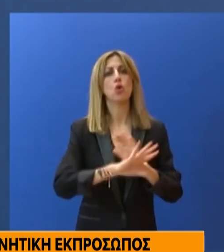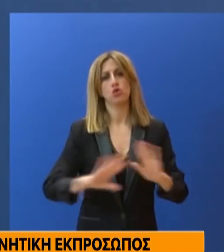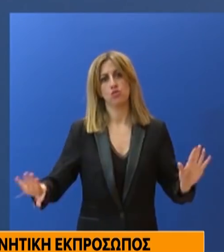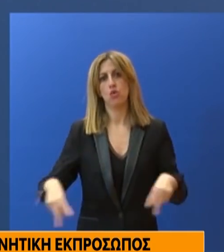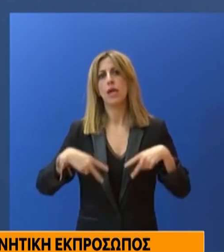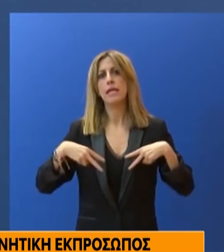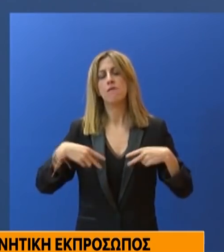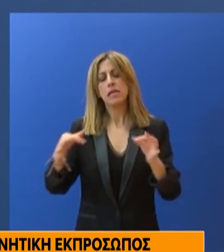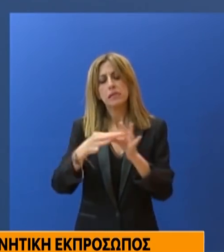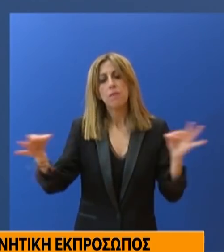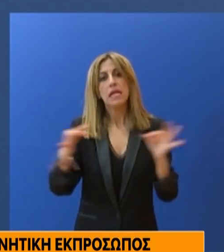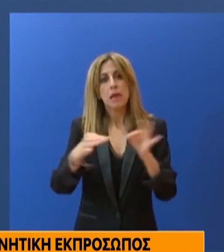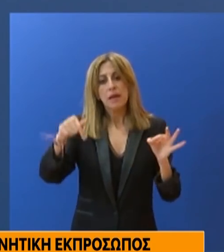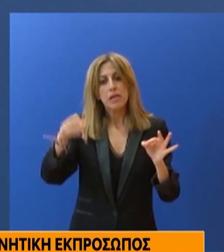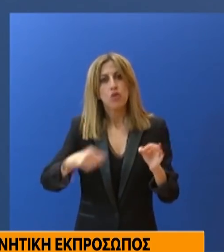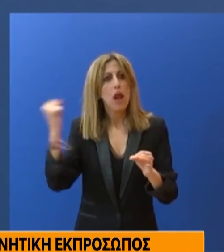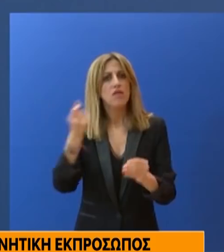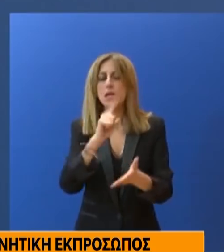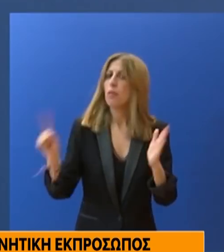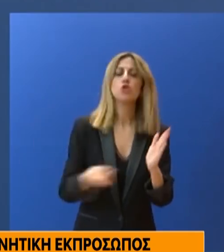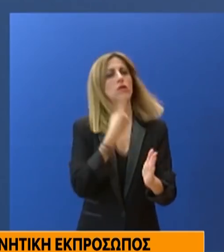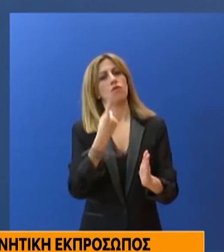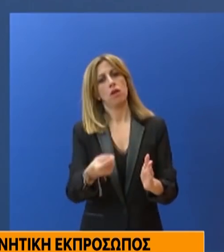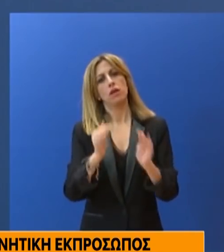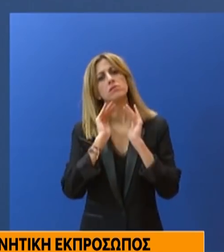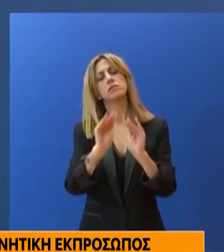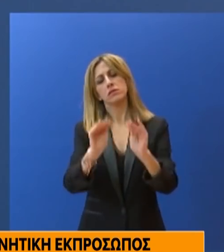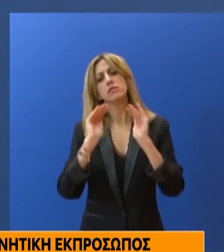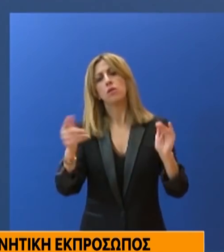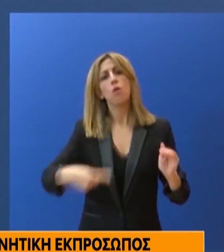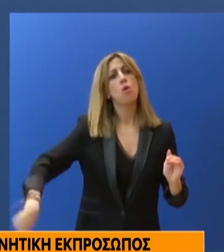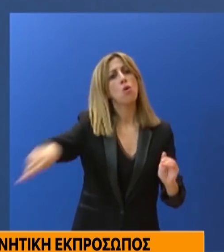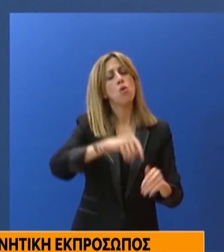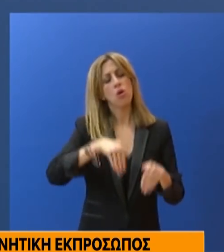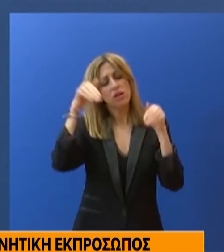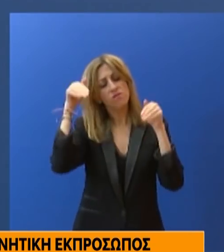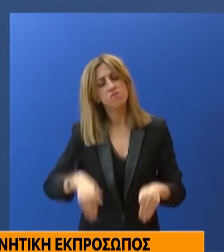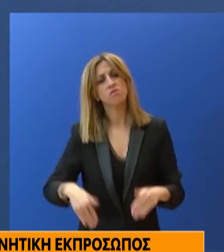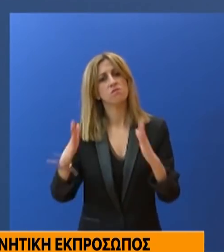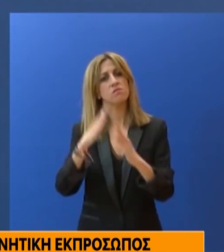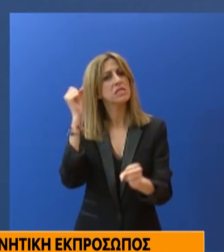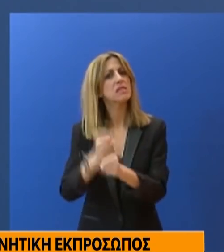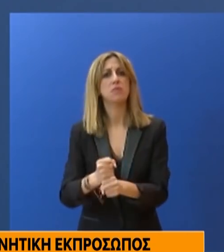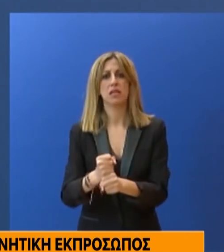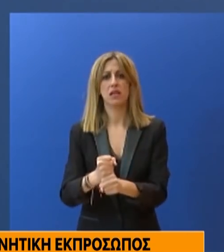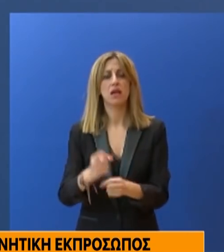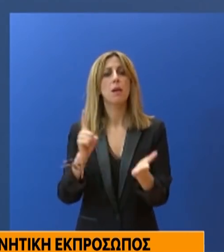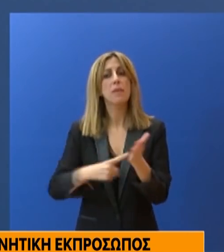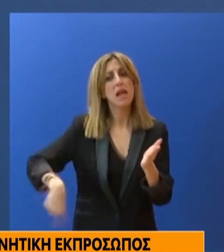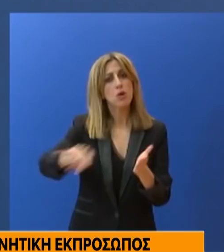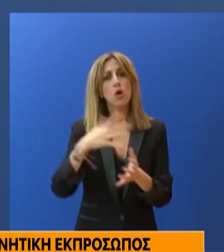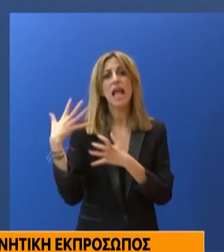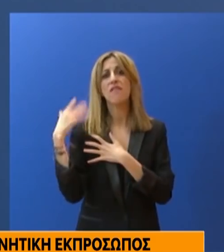όλους να μείνουν σπίτι για να περιοριστεί η διασπορά του ιού. Είναι μια άσκηση ατομικής ευθύνης αλλά και κοινωνικής